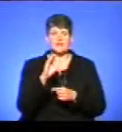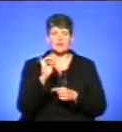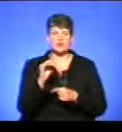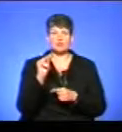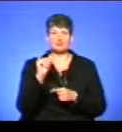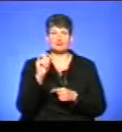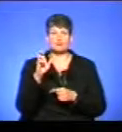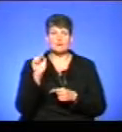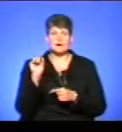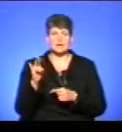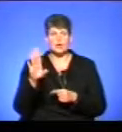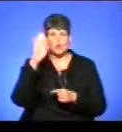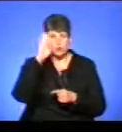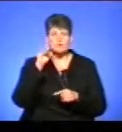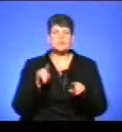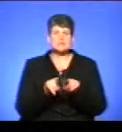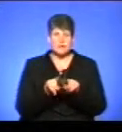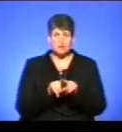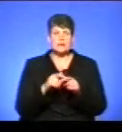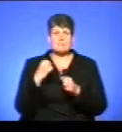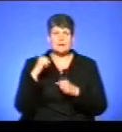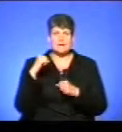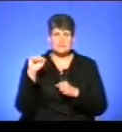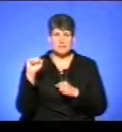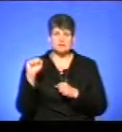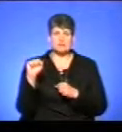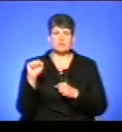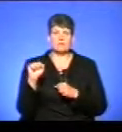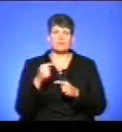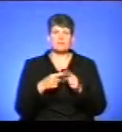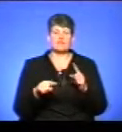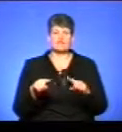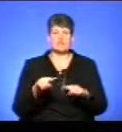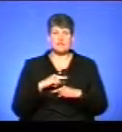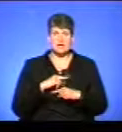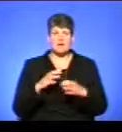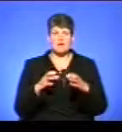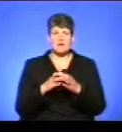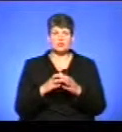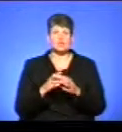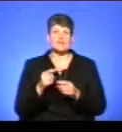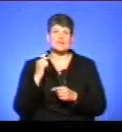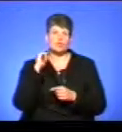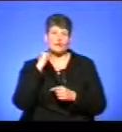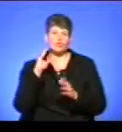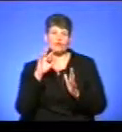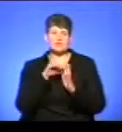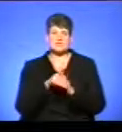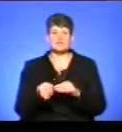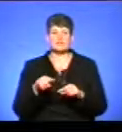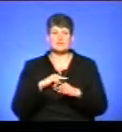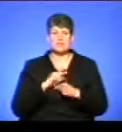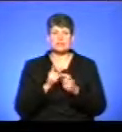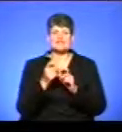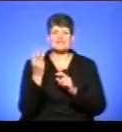Вікторія. Хлопці нас також перемігшили в півфіналі команду з Києвого Града. Вийшли до фіналу і боролися за